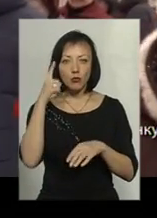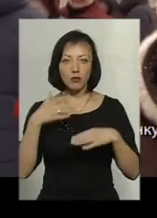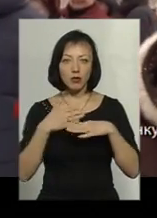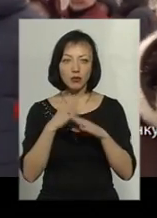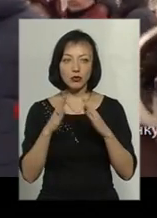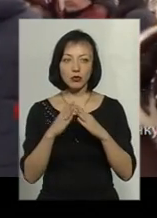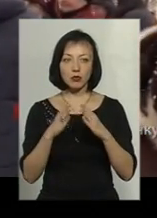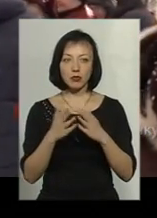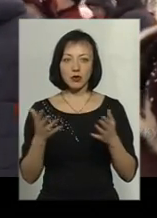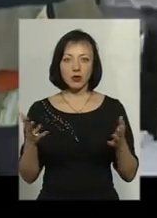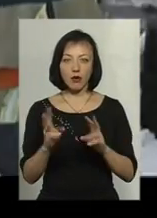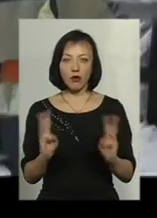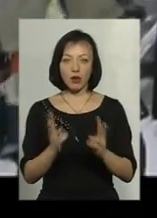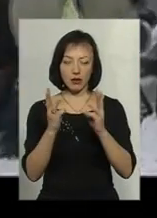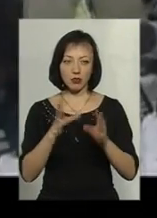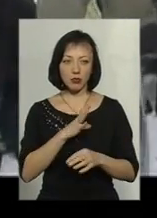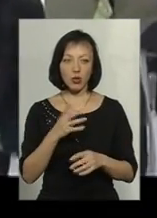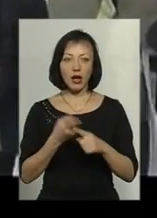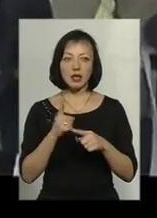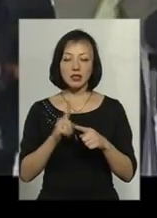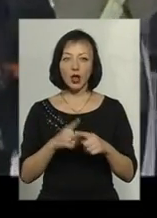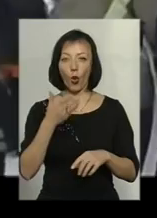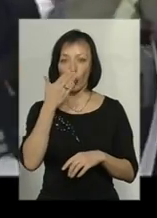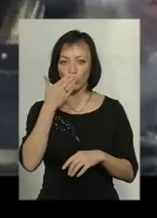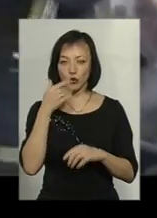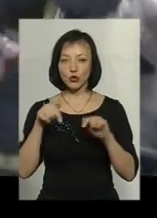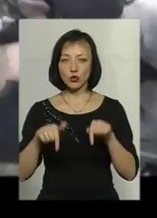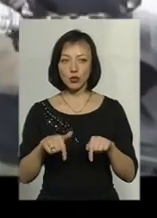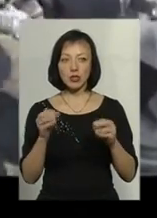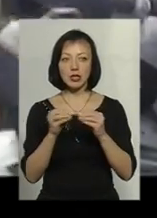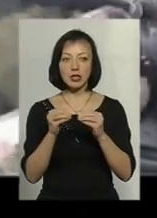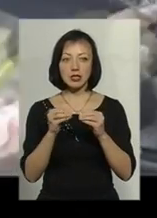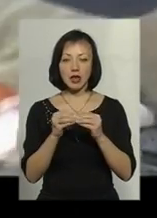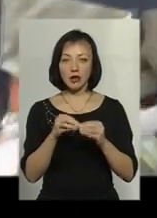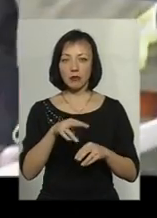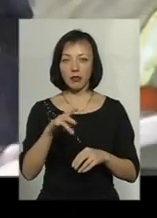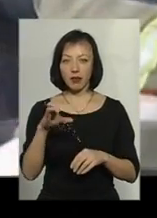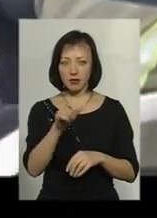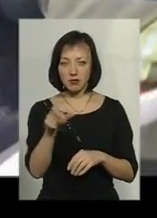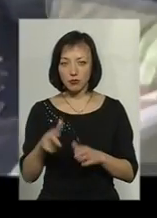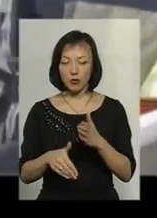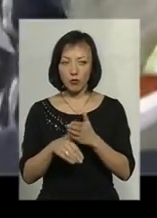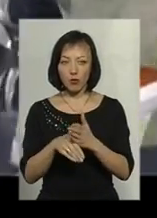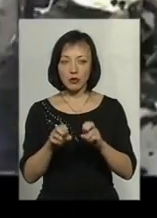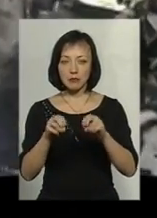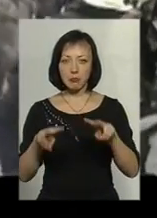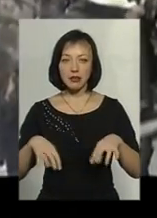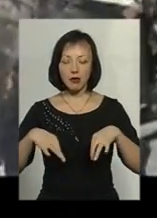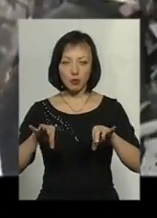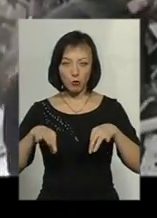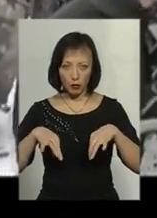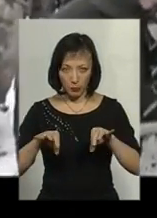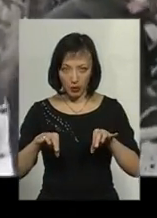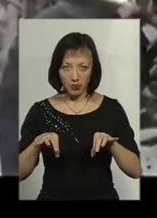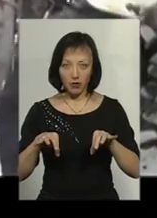А це вже Ужгород. Тут десяток рятувальників за допомогою двох спецавтомобілів